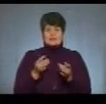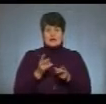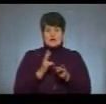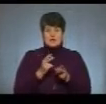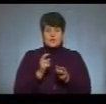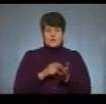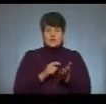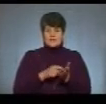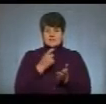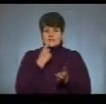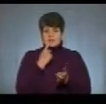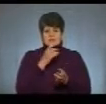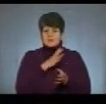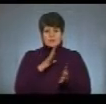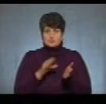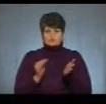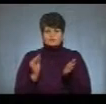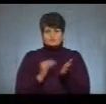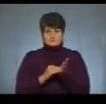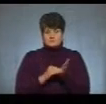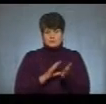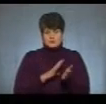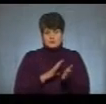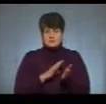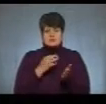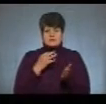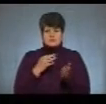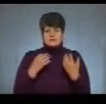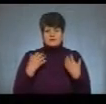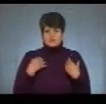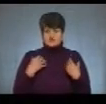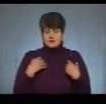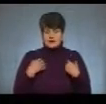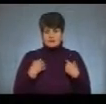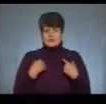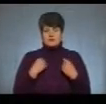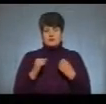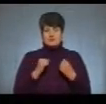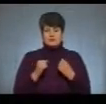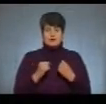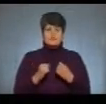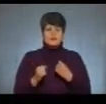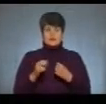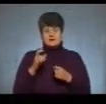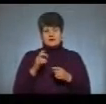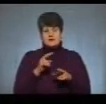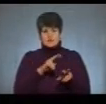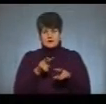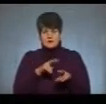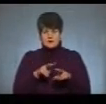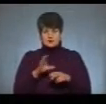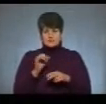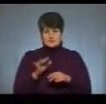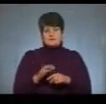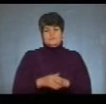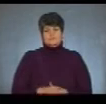яйця, на яких не було маркування, розповіла начальник управління державного нагляду за дотриманням санітарного законодавства обласної Держпродспоживслужби